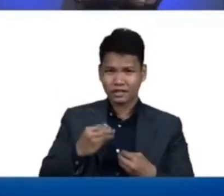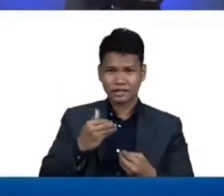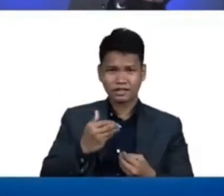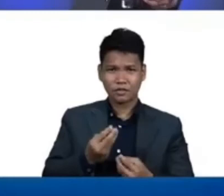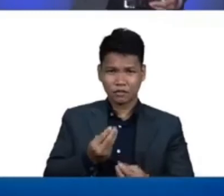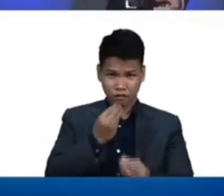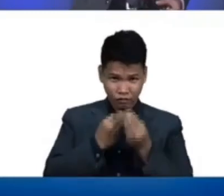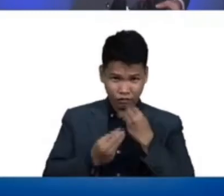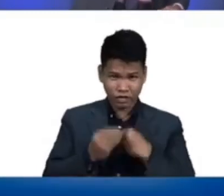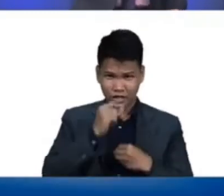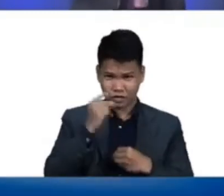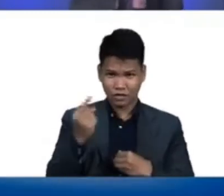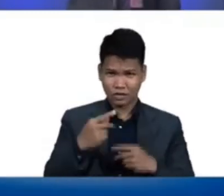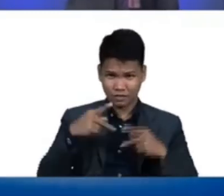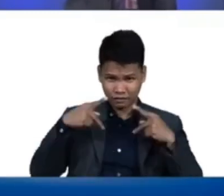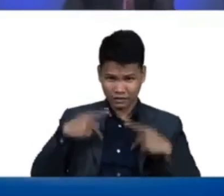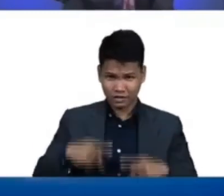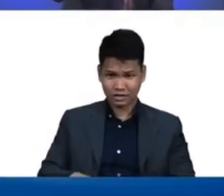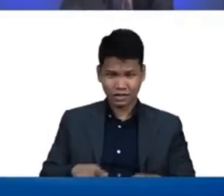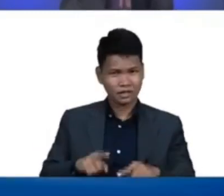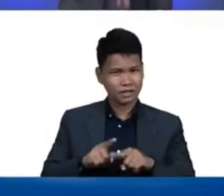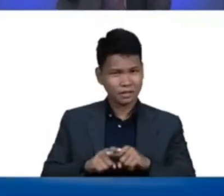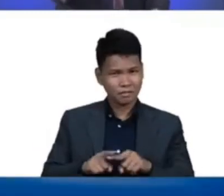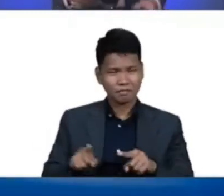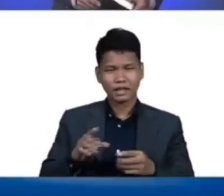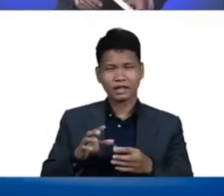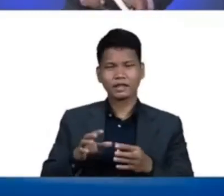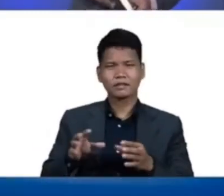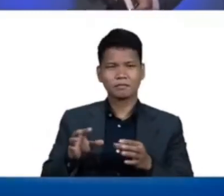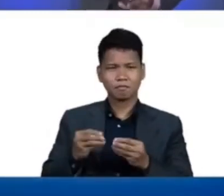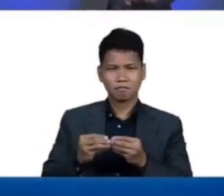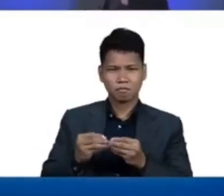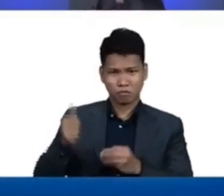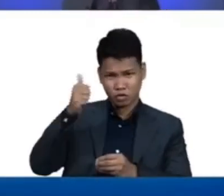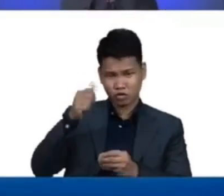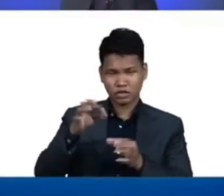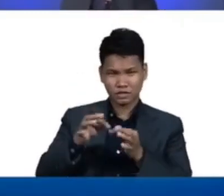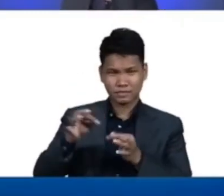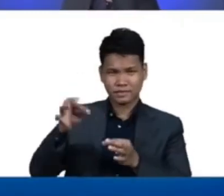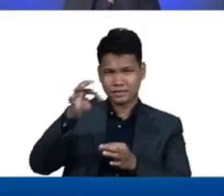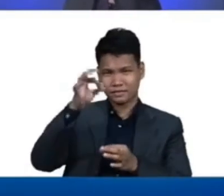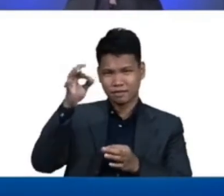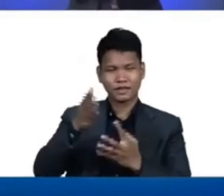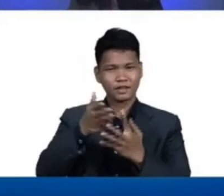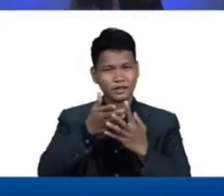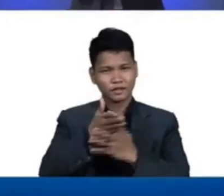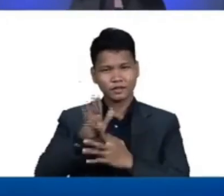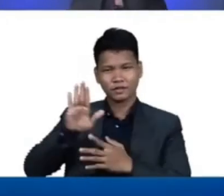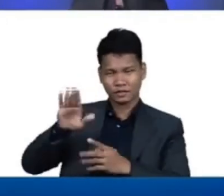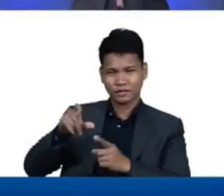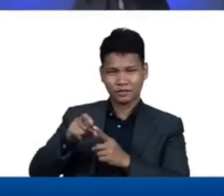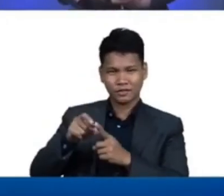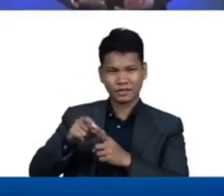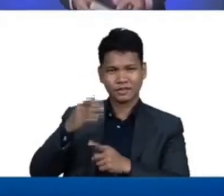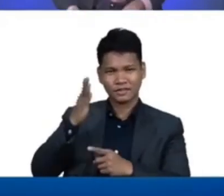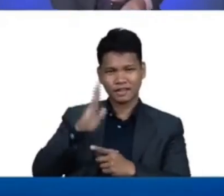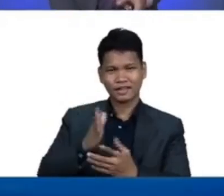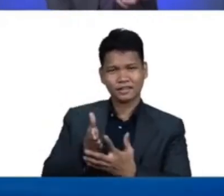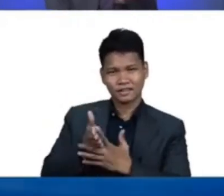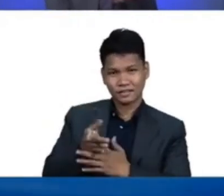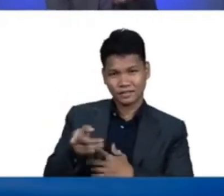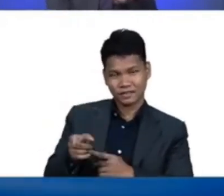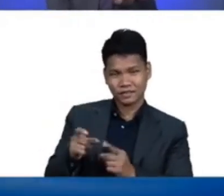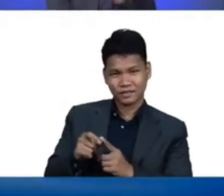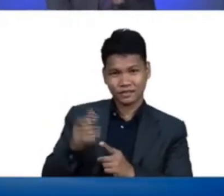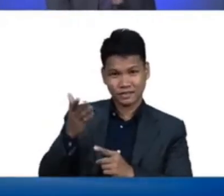pisikal kundi ang ating spiritual na buhay sa pamamagitan ng kanyang salita at sa pamamagitan ng